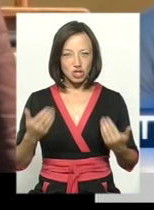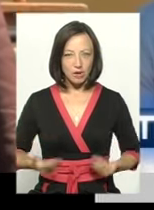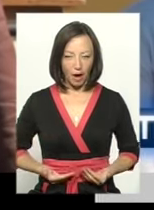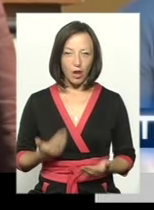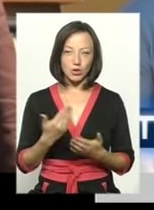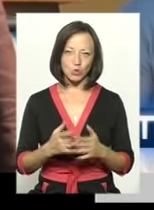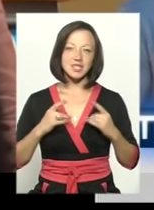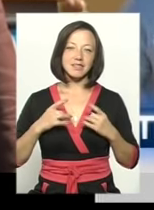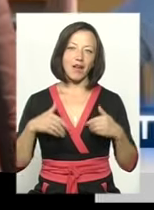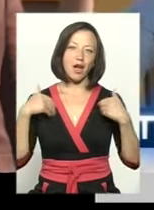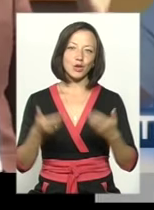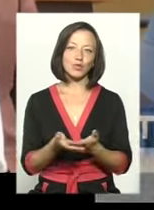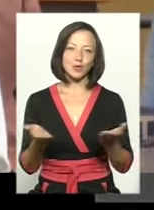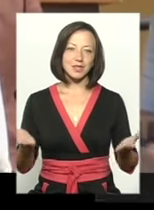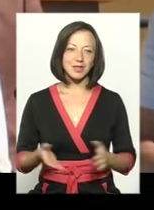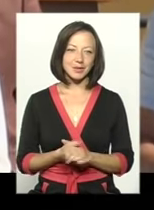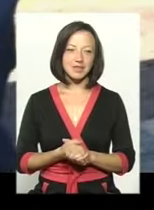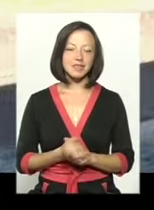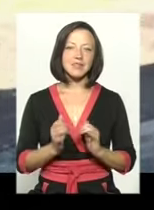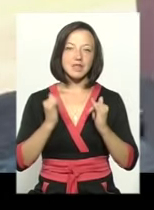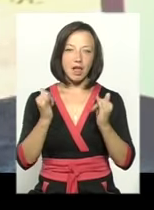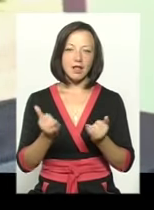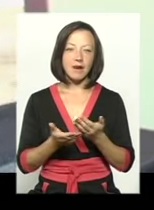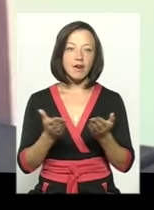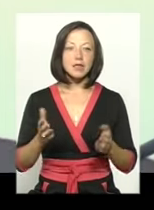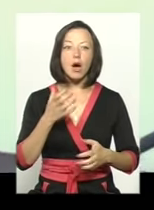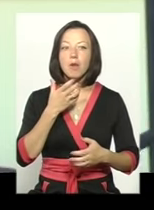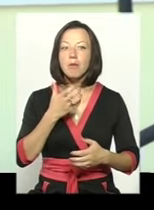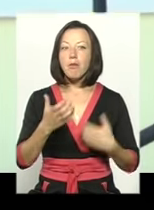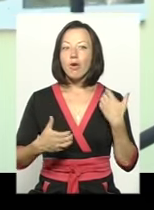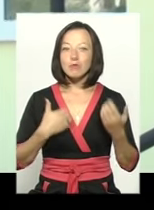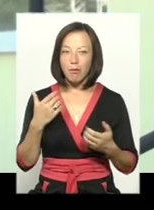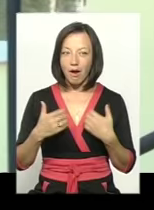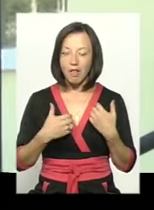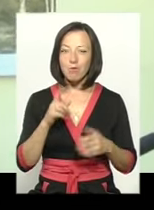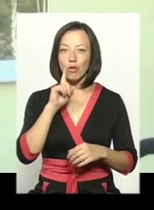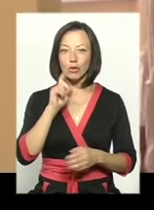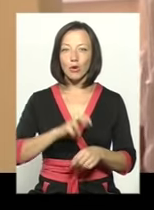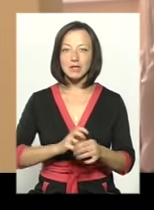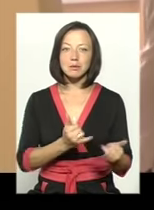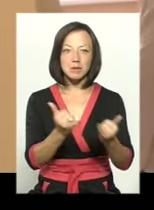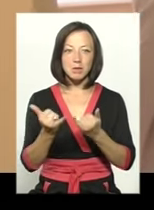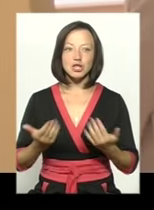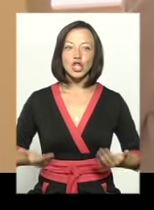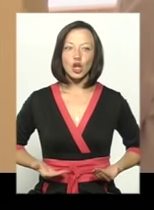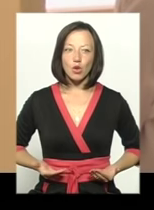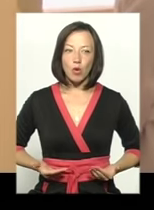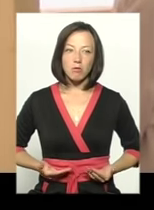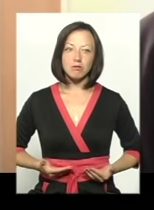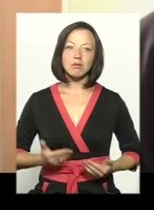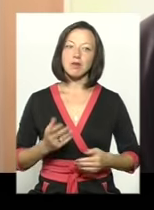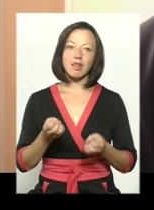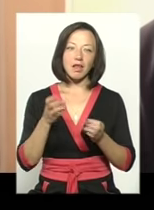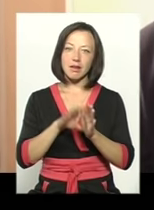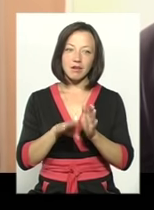Тож святому сіху. Це все для вас. Подбали і про молодого лікаря. Одразу ж забезпечили його житлом і не яким-небудь.